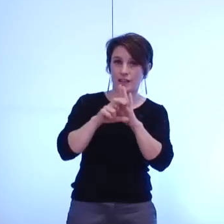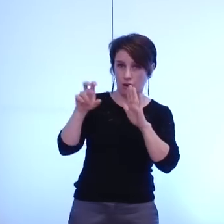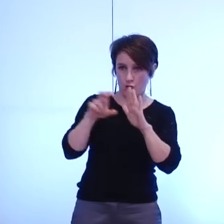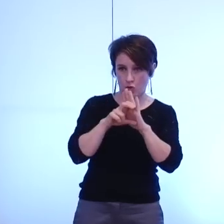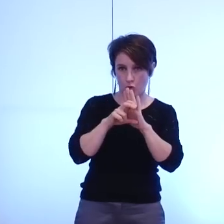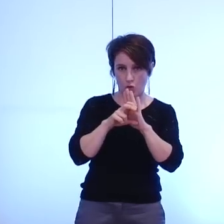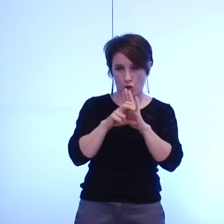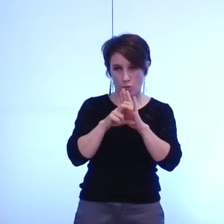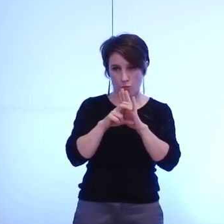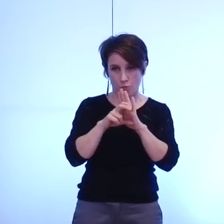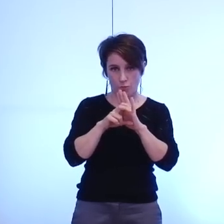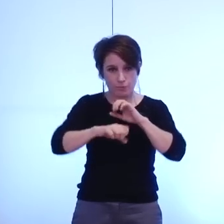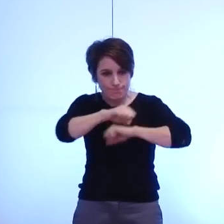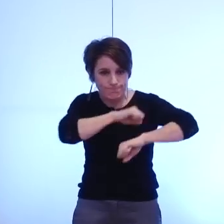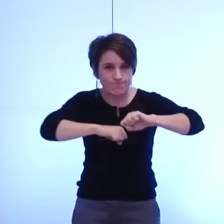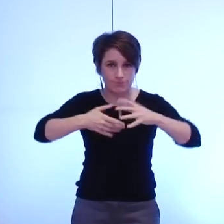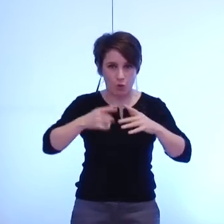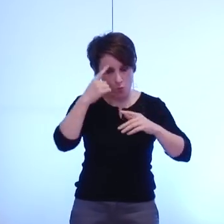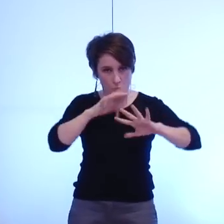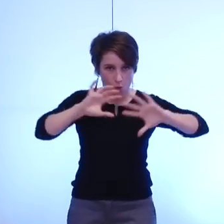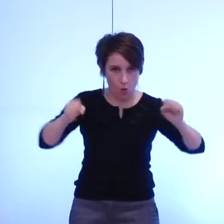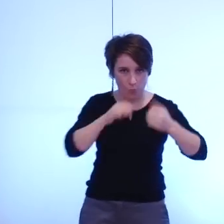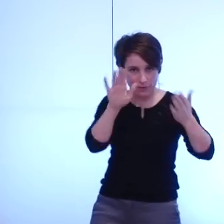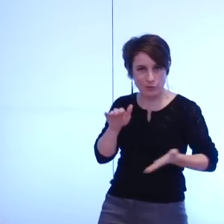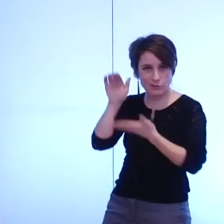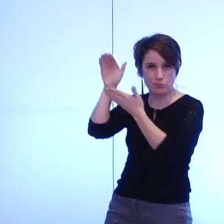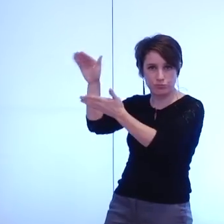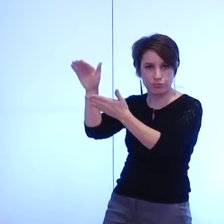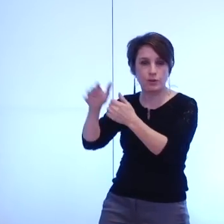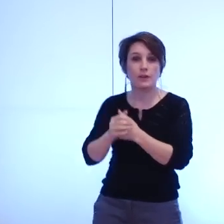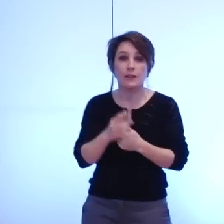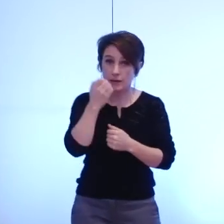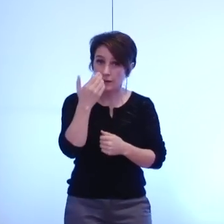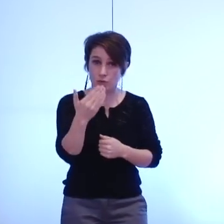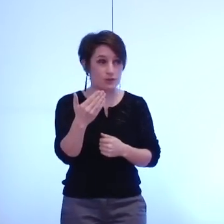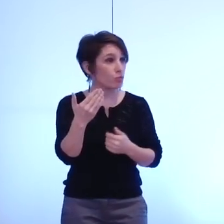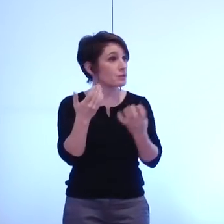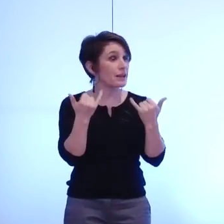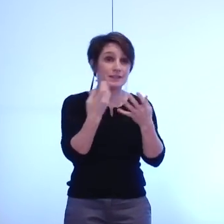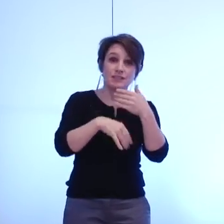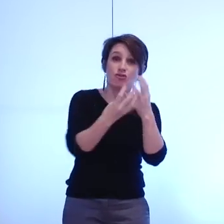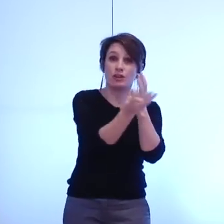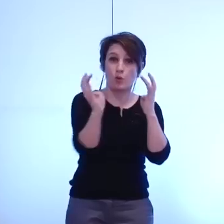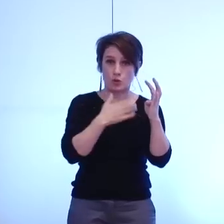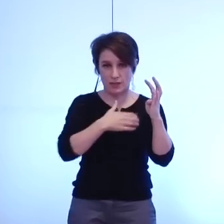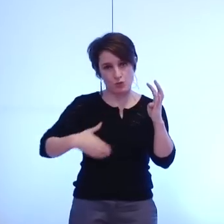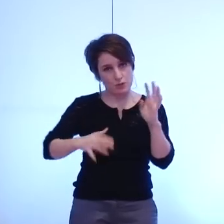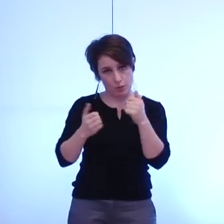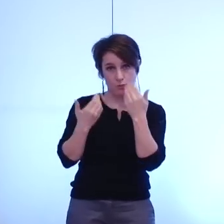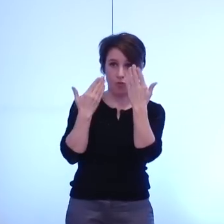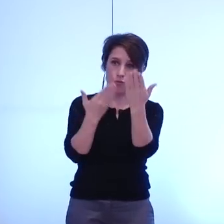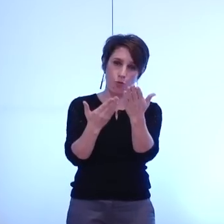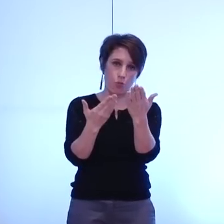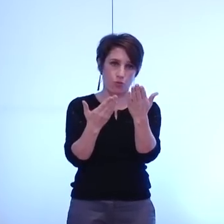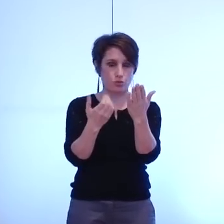la construction de ces transferts de compétences et il vous est proposé au conseil municipal de décider d'approuver la délimitation